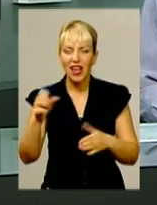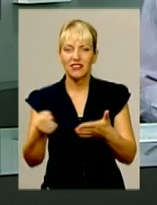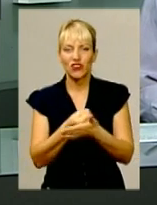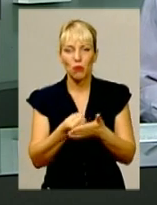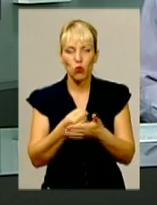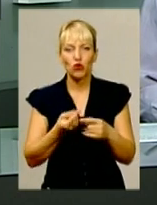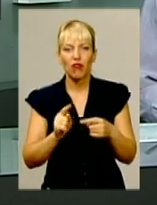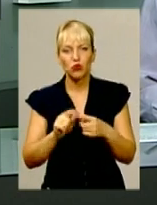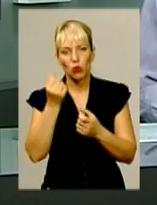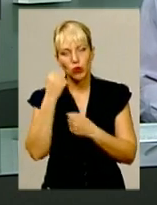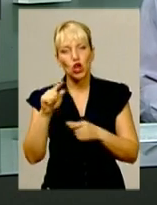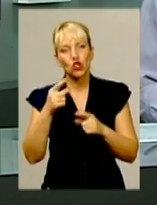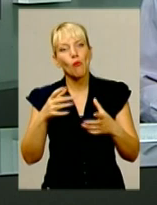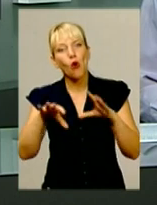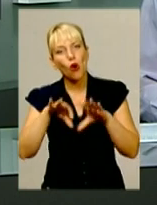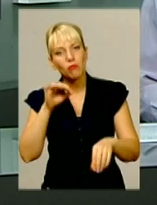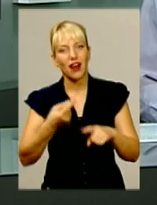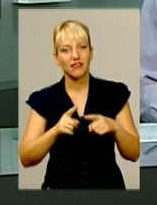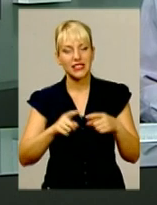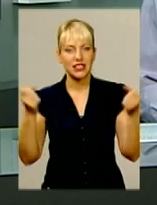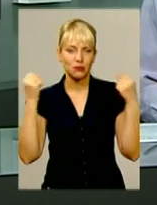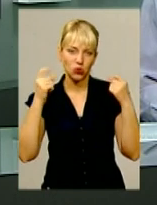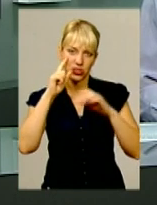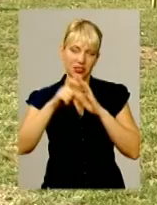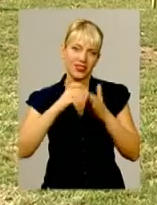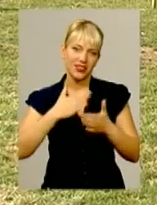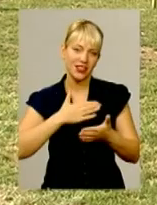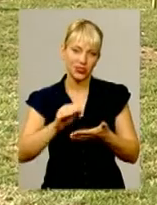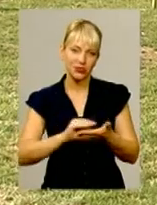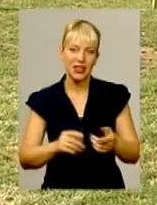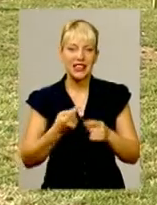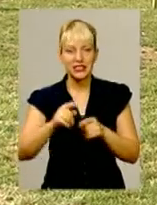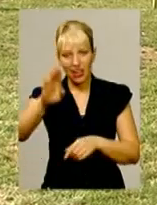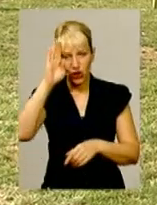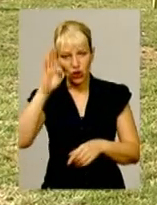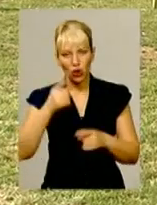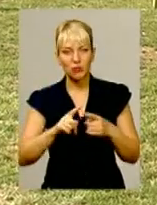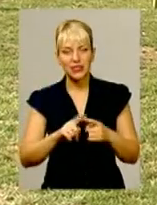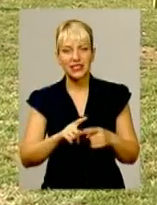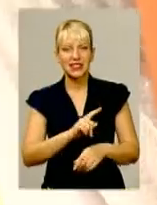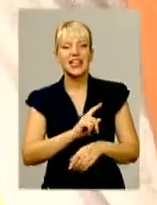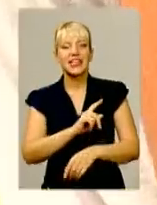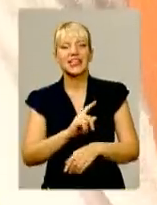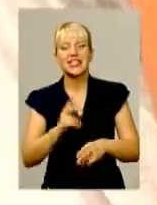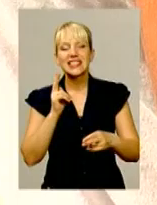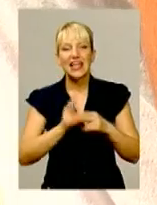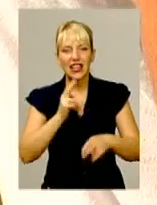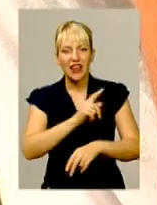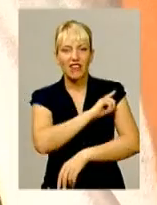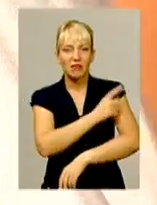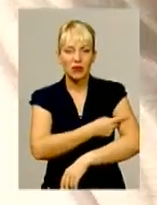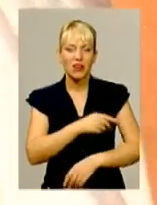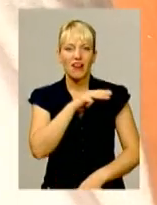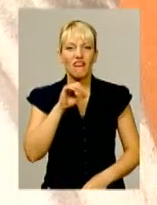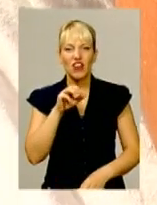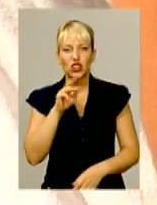обрав для себе цей напрямок, дізнавалась Ярослава Іщенко. Цей хлопець зі сталевими м'язами – 19-річний Віталій